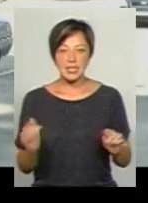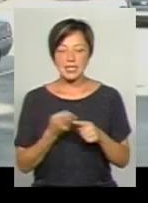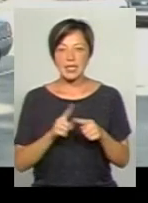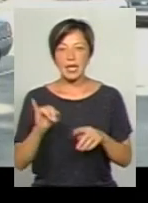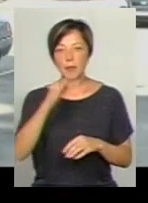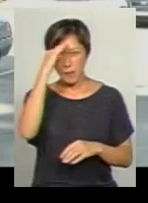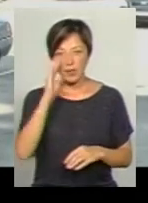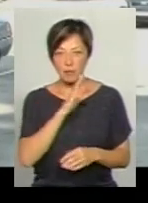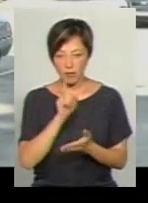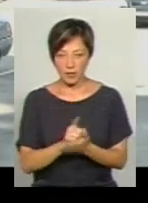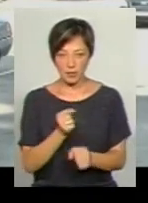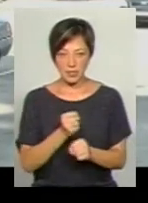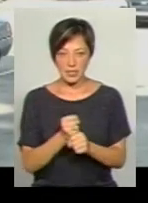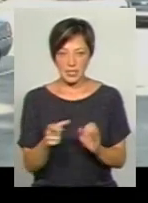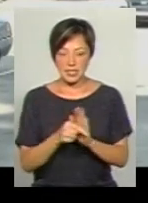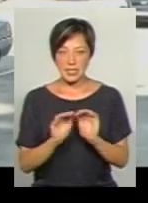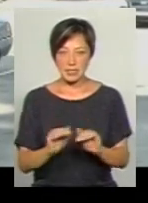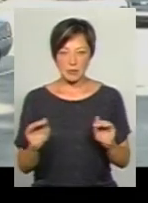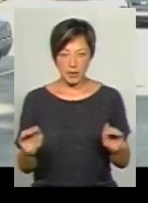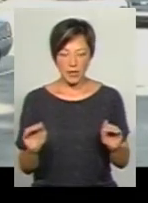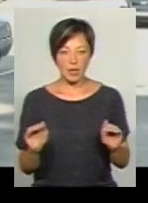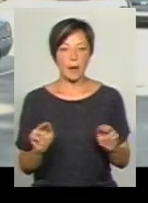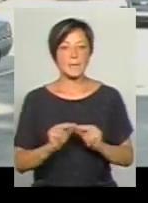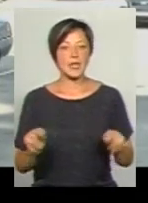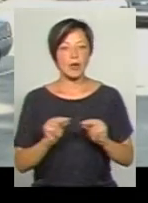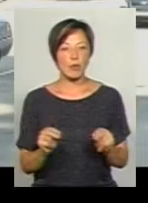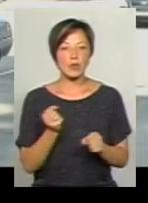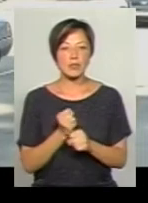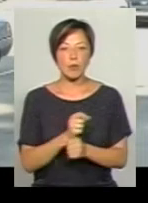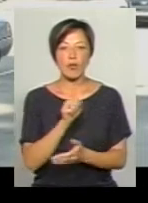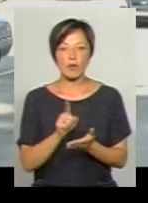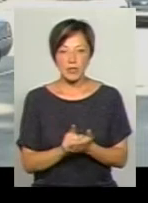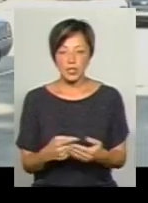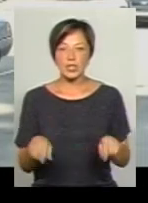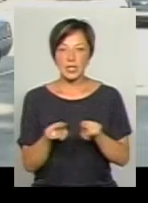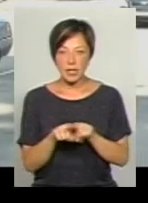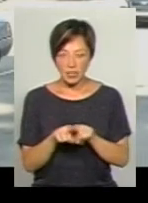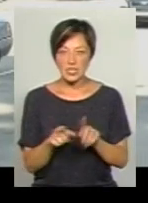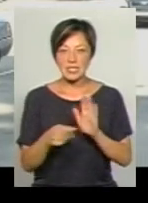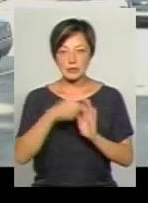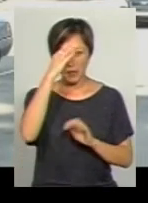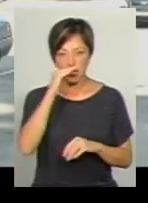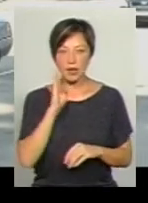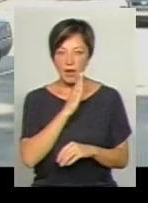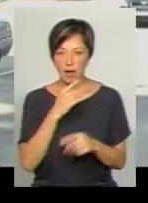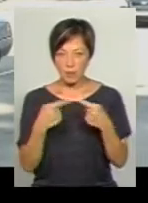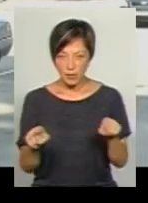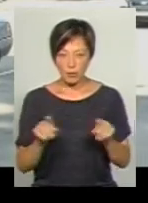це і батьки повинні працювати з цими дітьми. Педагог працювати повинен теж з батьками